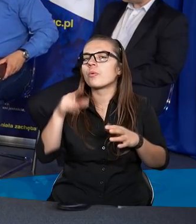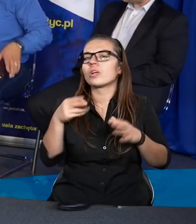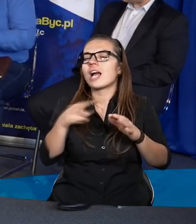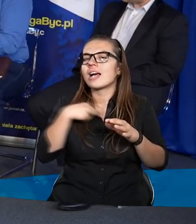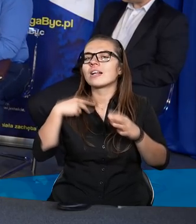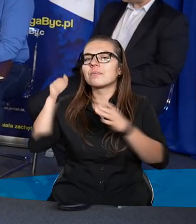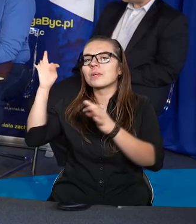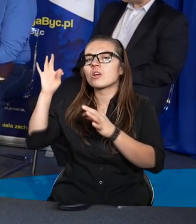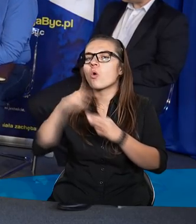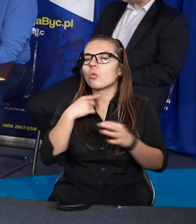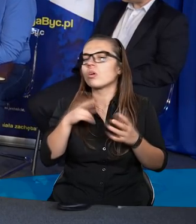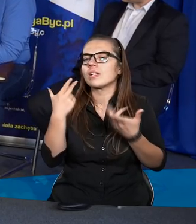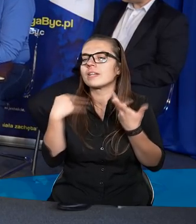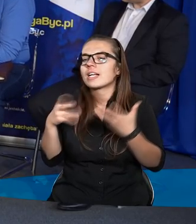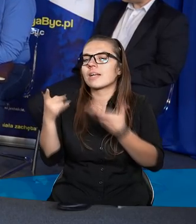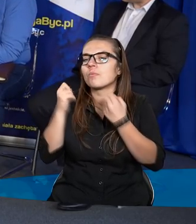częstotliwości.